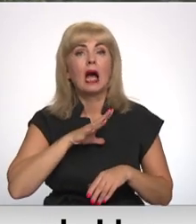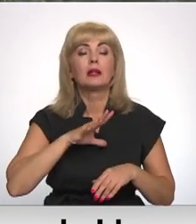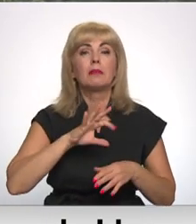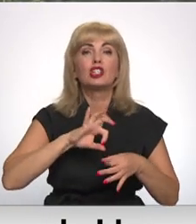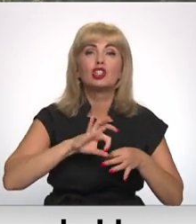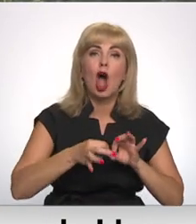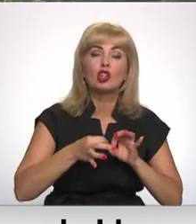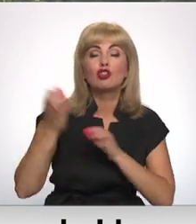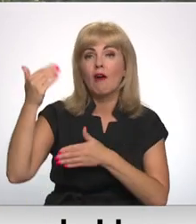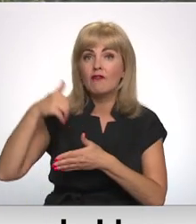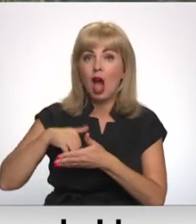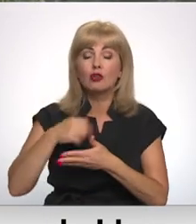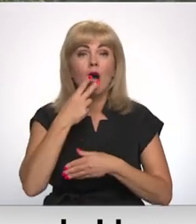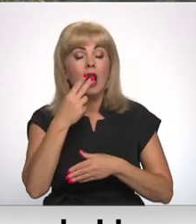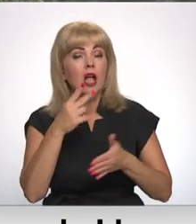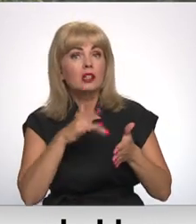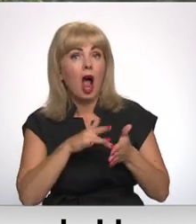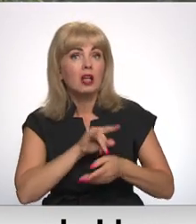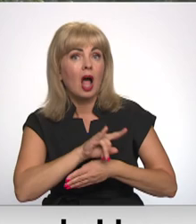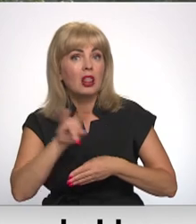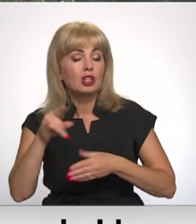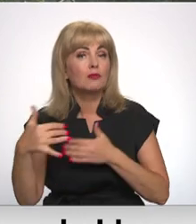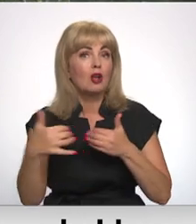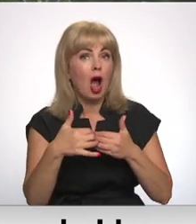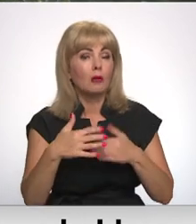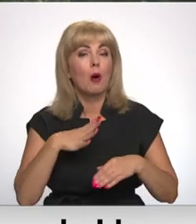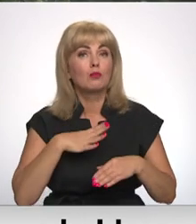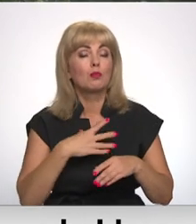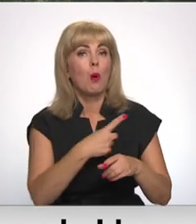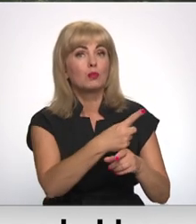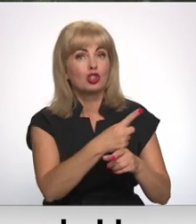vēsturi, lai viņi redz, ar kādām līdmašīnām karoja uz mums šāva.